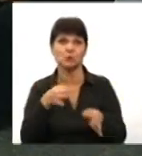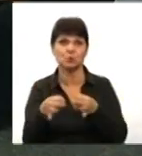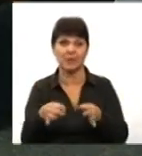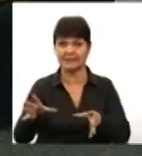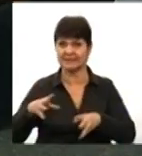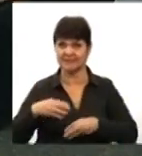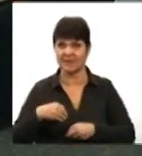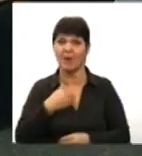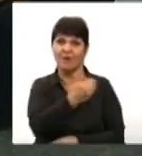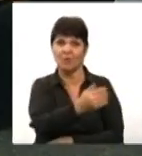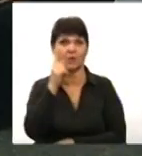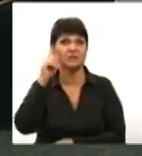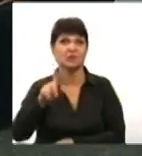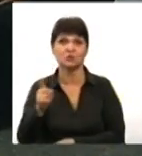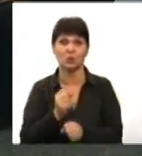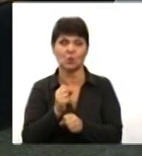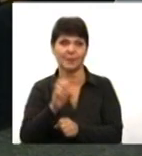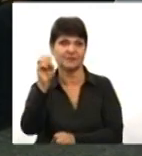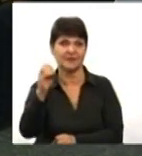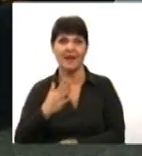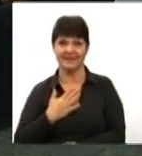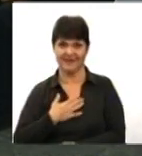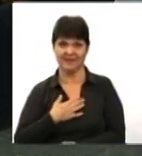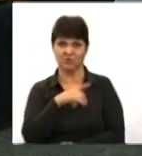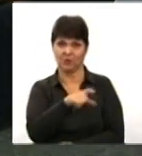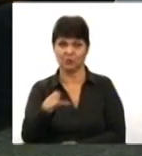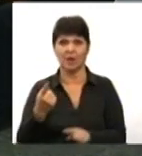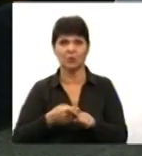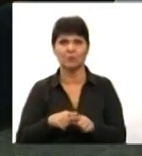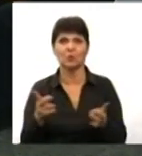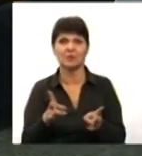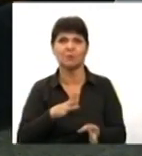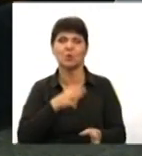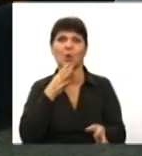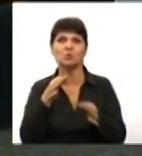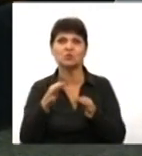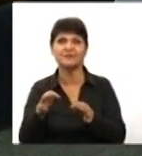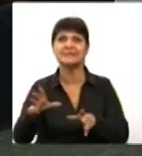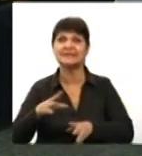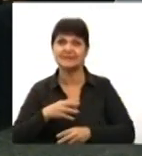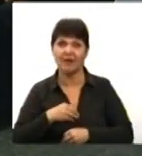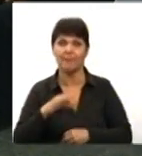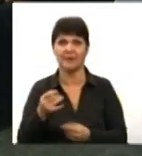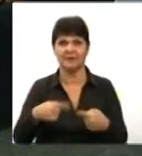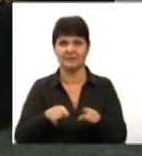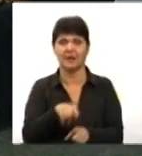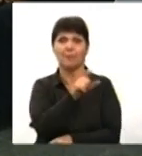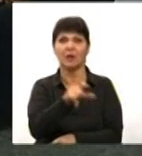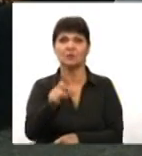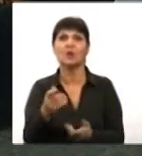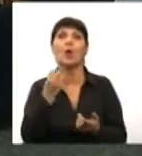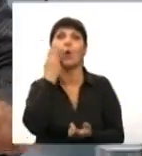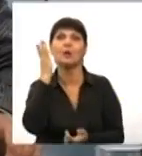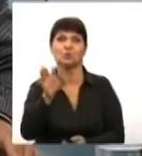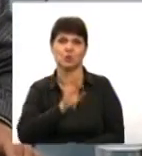вони знали, що вони роблять ці маячки для наших людей. Тому треба було консультуватися з нами і з такими людьми, які будуть ними користуватися.